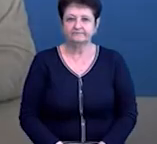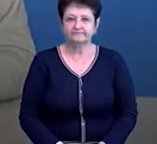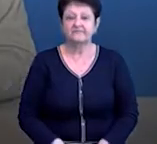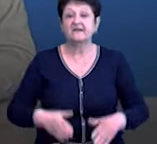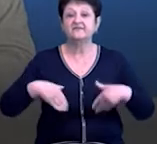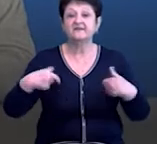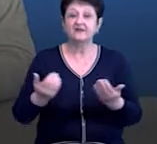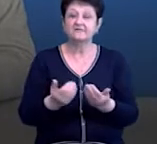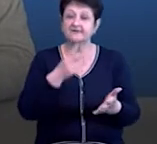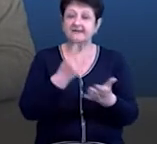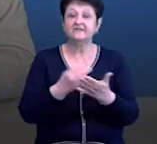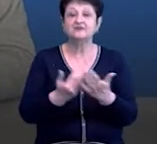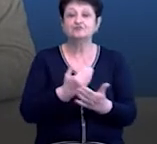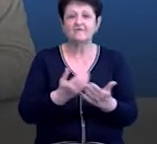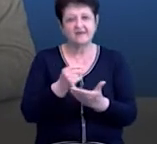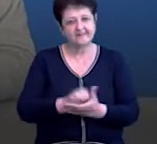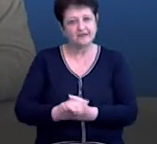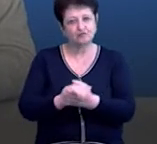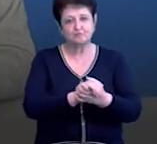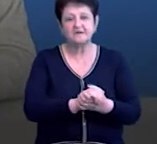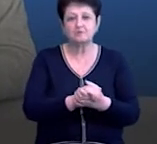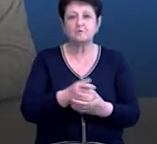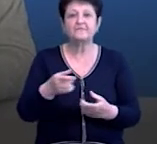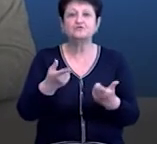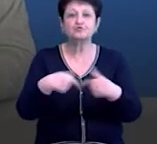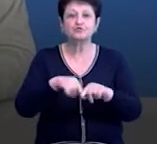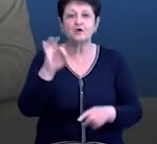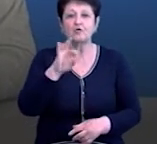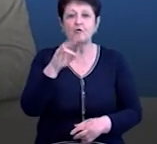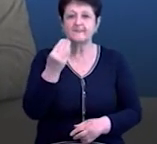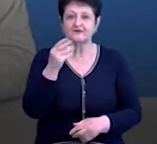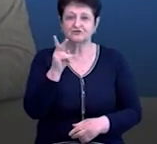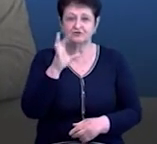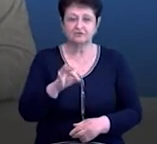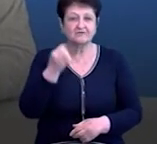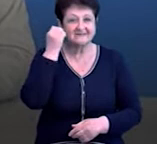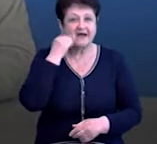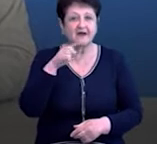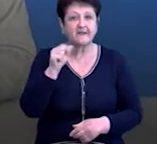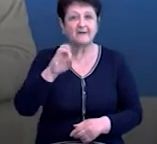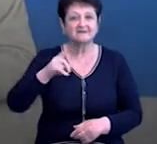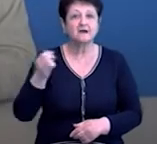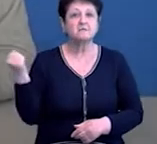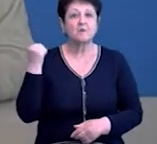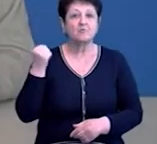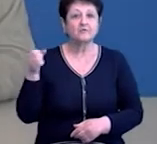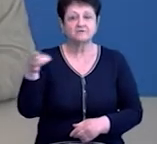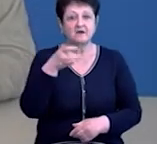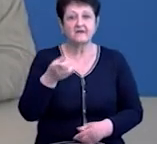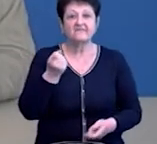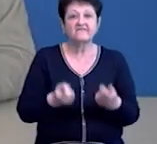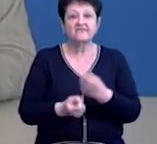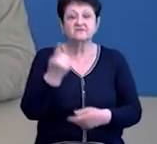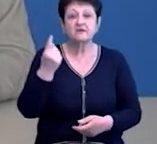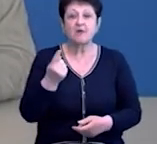Вітаю вас. Ви дивитесь новини на Суспільному. студії Ольга Унищенко. Старобасань Бобровського району визнали осередком